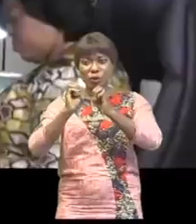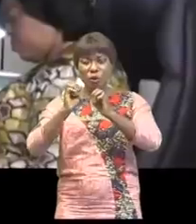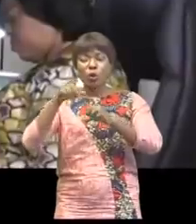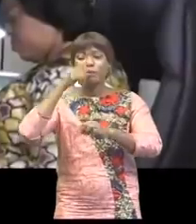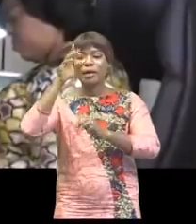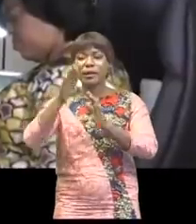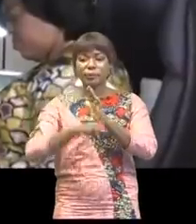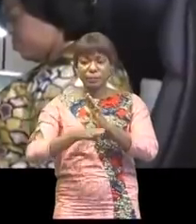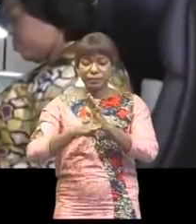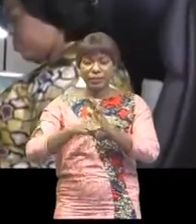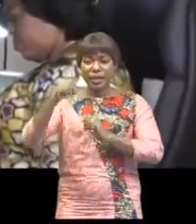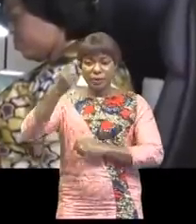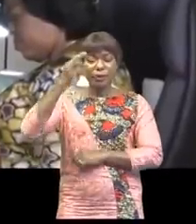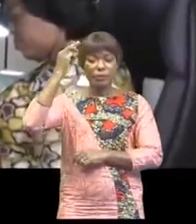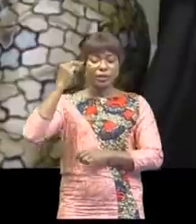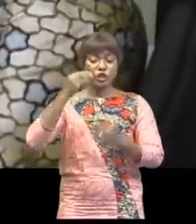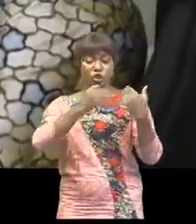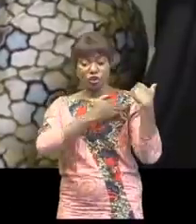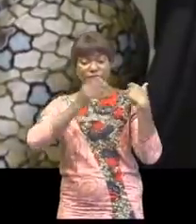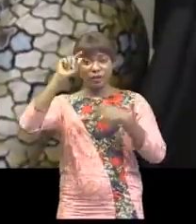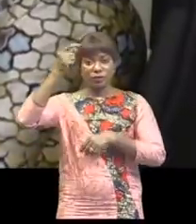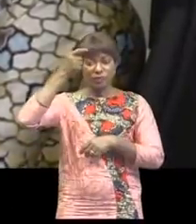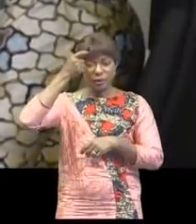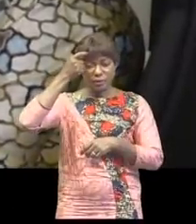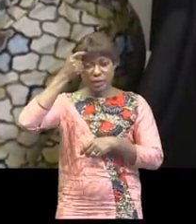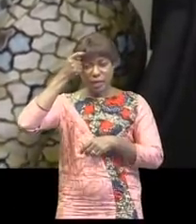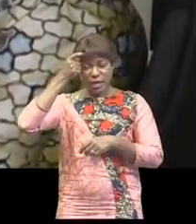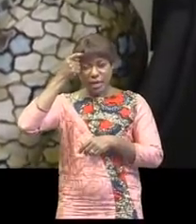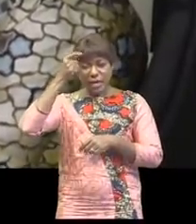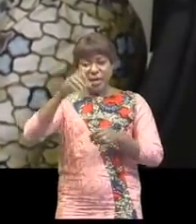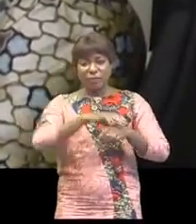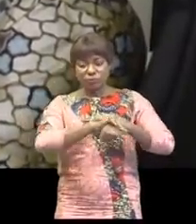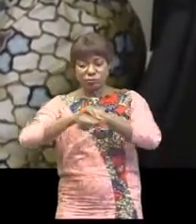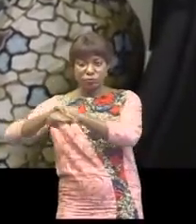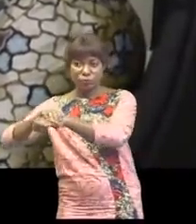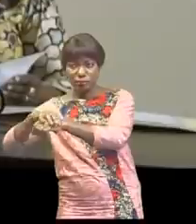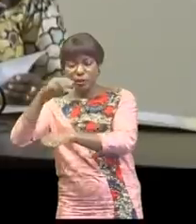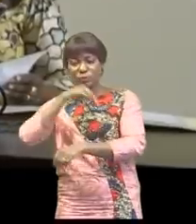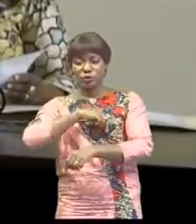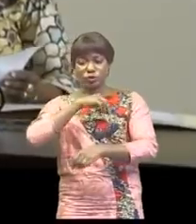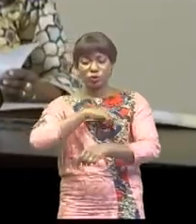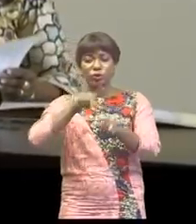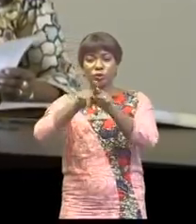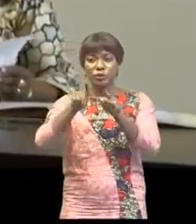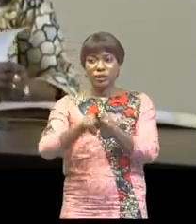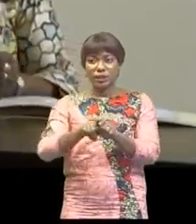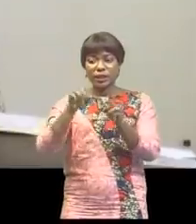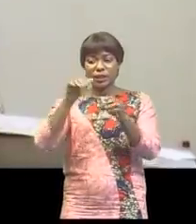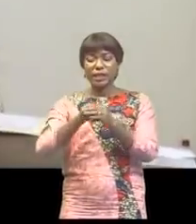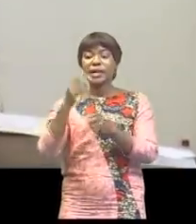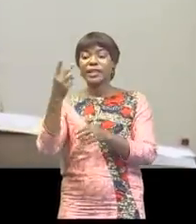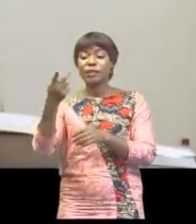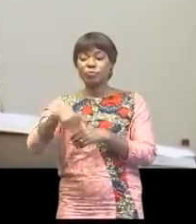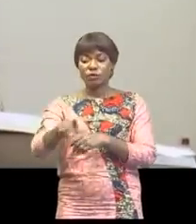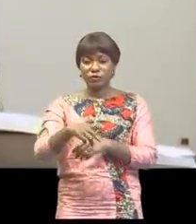nationale le premier ministre chef du gouvernement a conduit une mission à la tête d'une délégation ministérielle dans les deux provinces